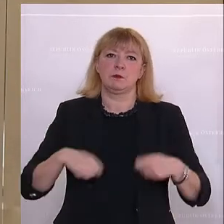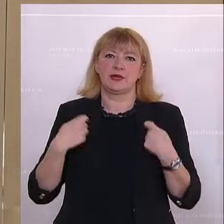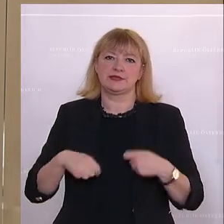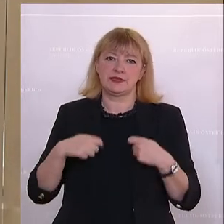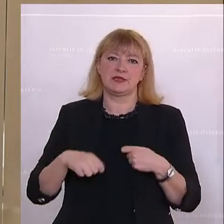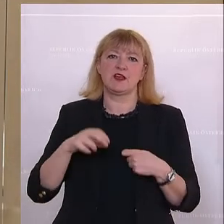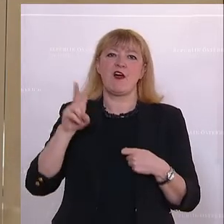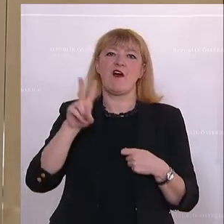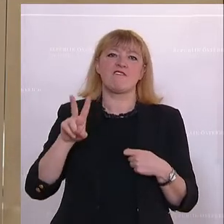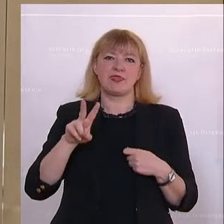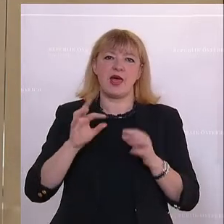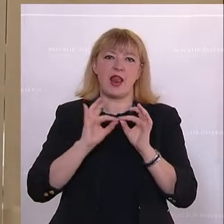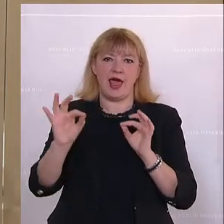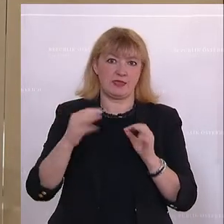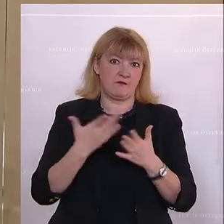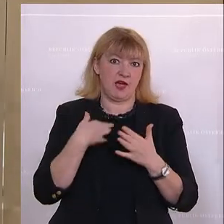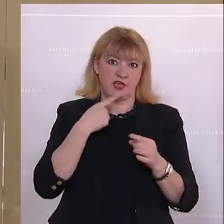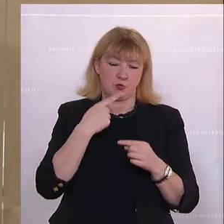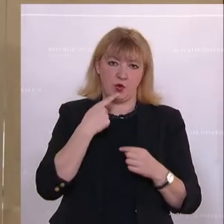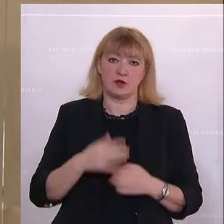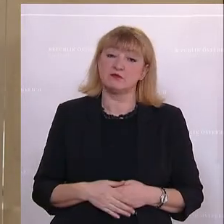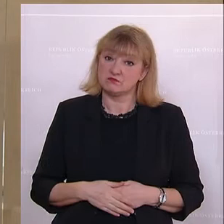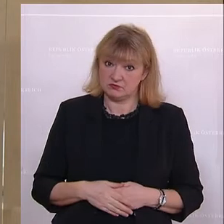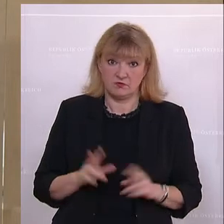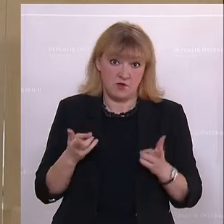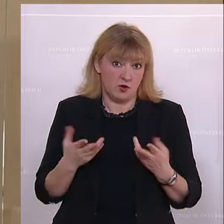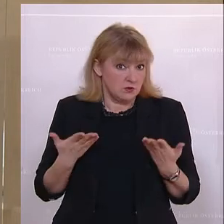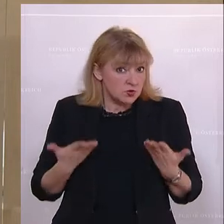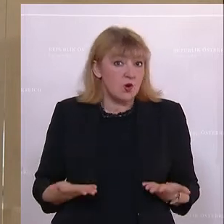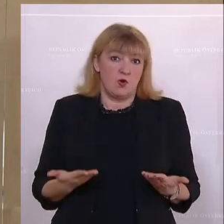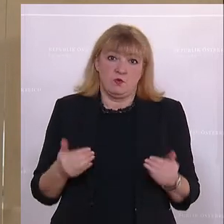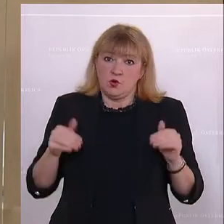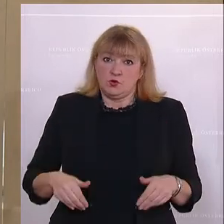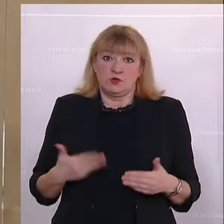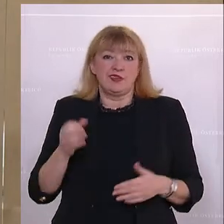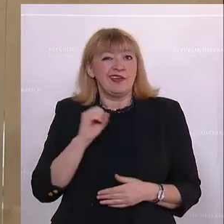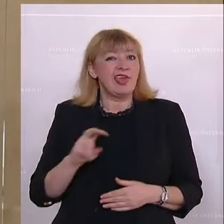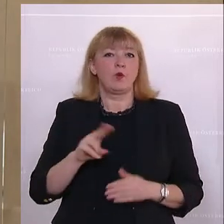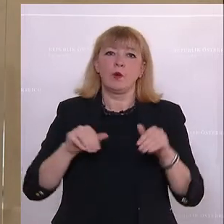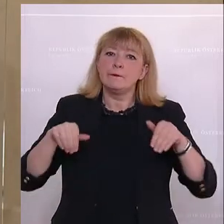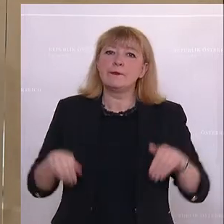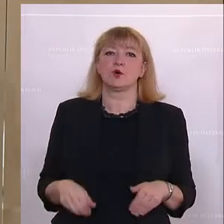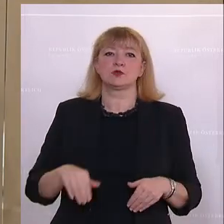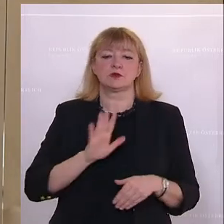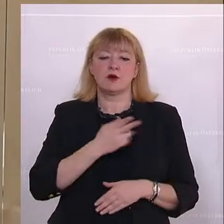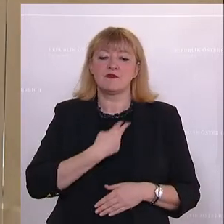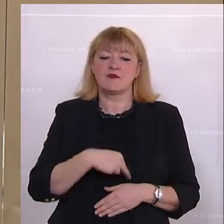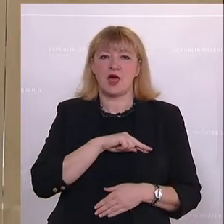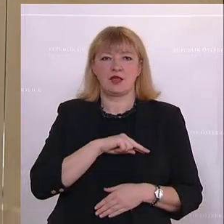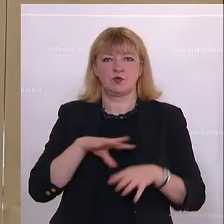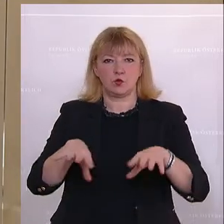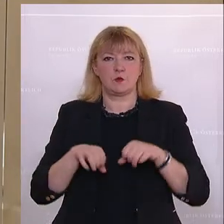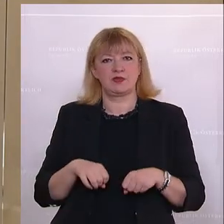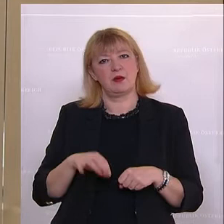von der Leyen formuliert hat. Denn es führt kein Weg daran vorbei, dass die EU mehr ihre Verantwortung für die